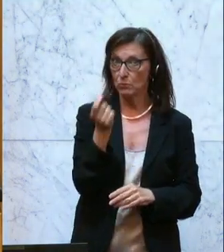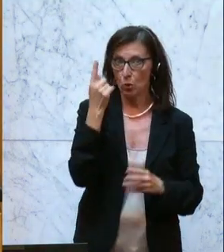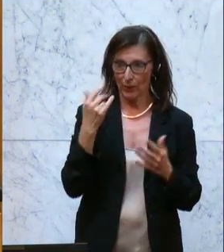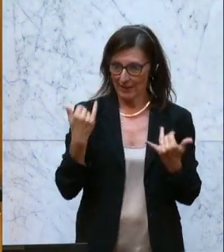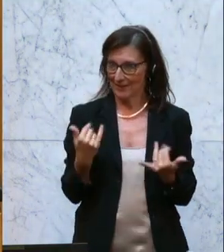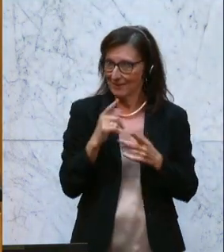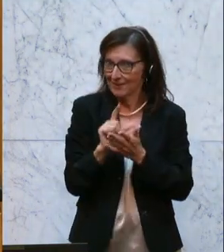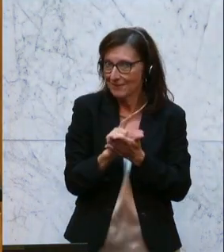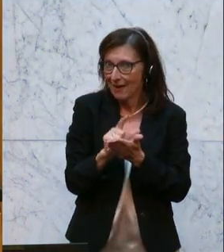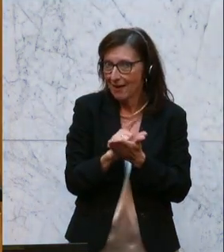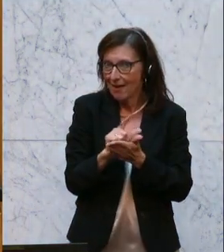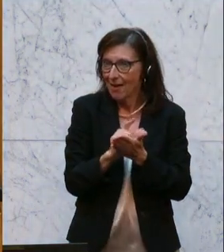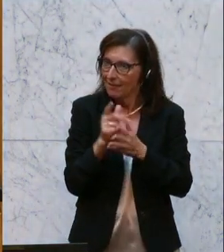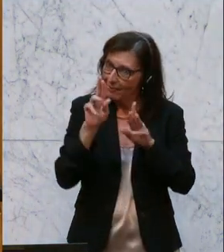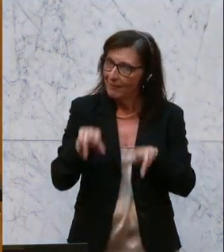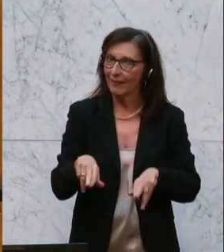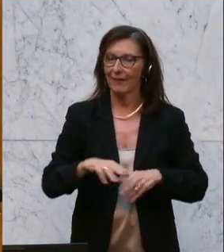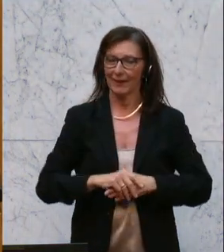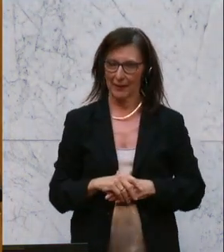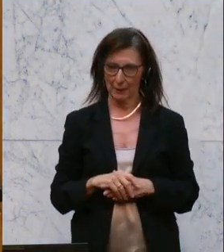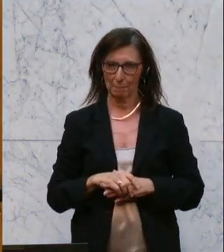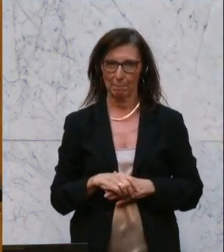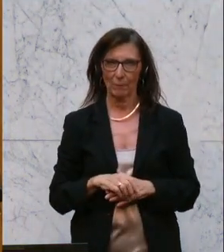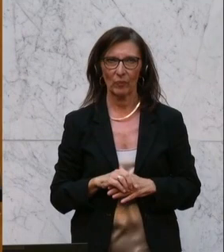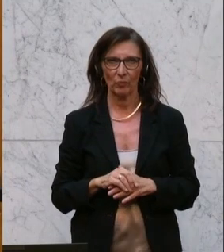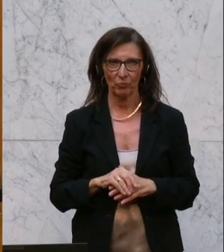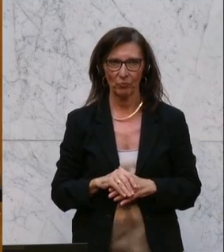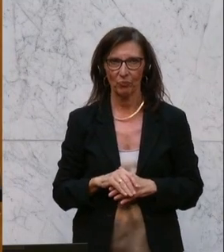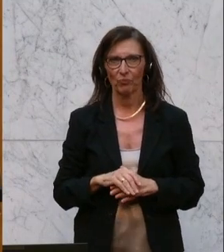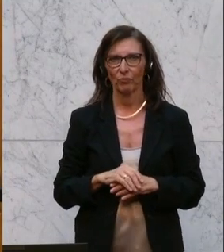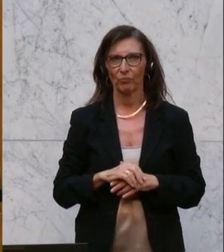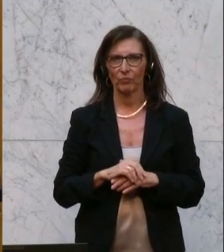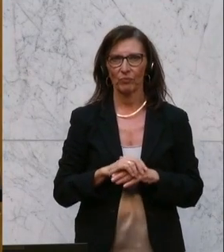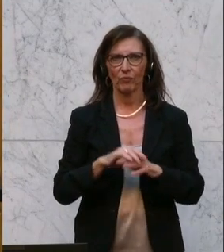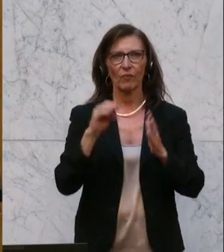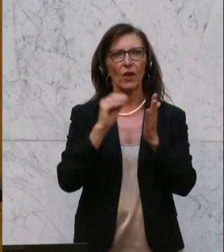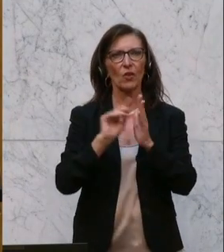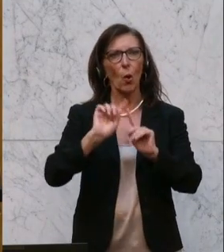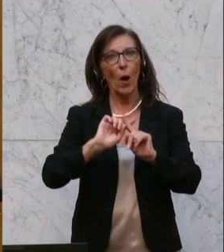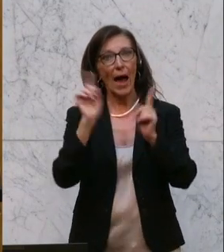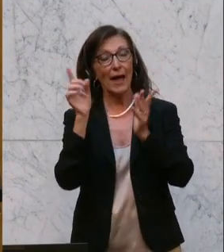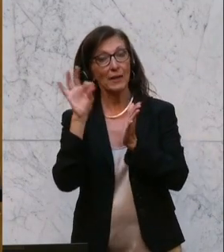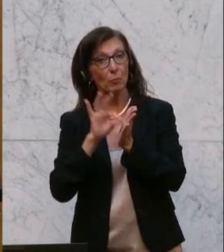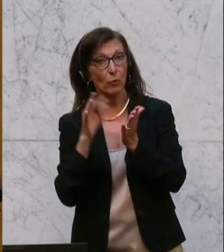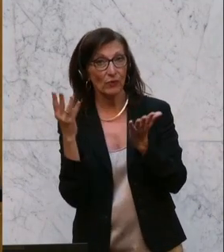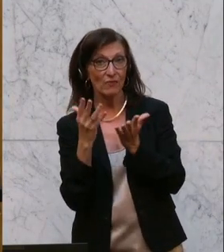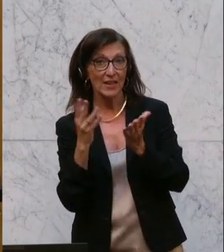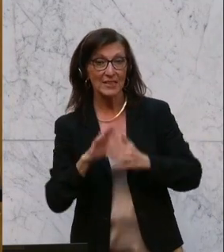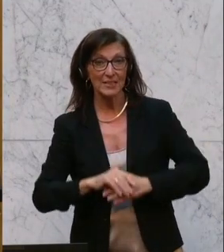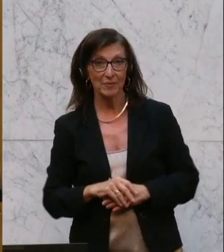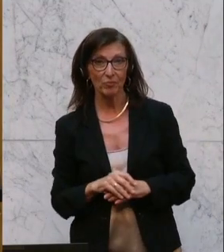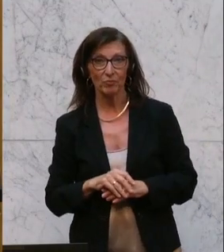wie diesen, glaube ich, richtig ist und wertvoll ist. Ein weiterer Aspekt ist auch der,